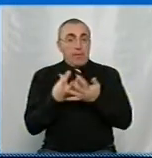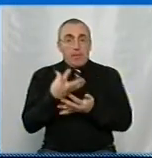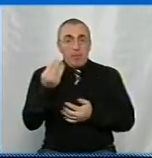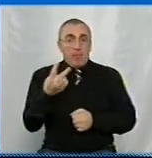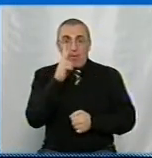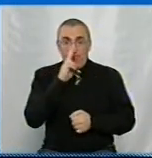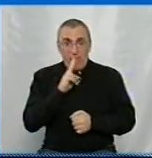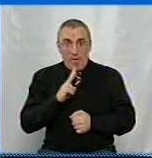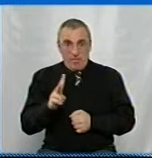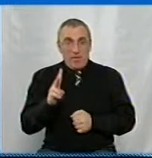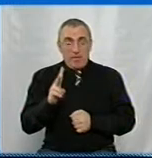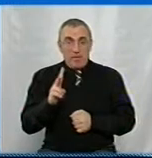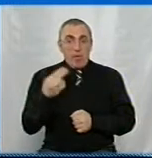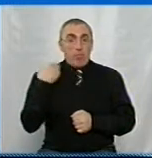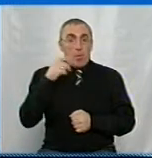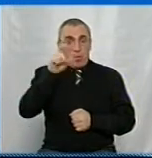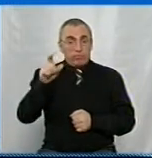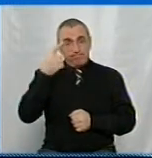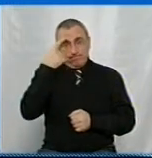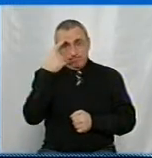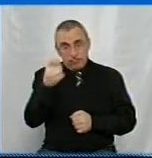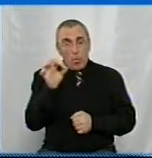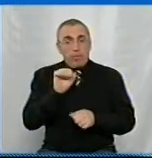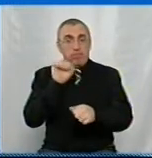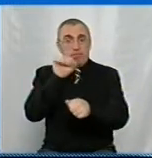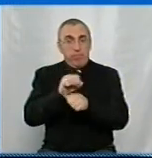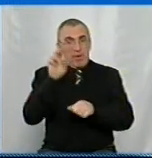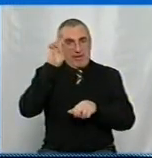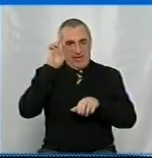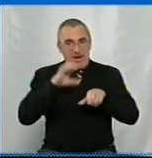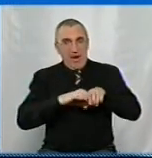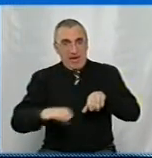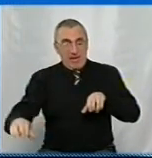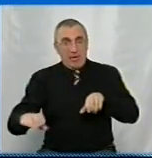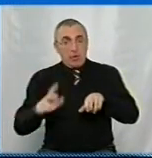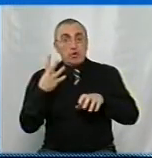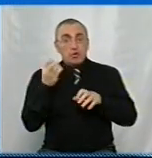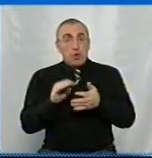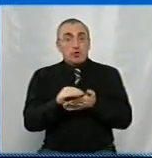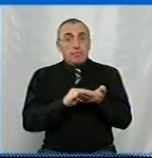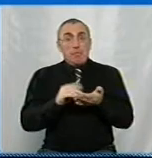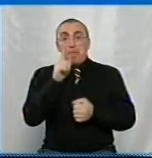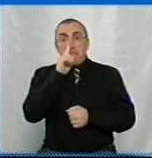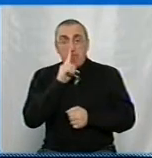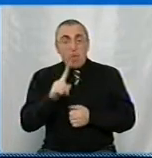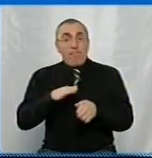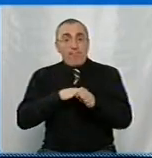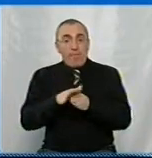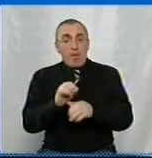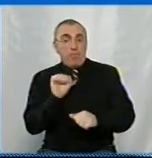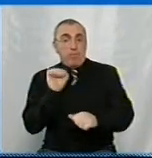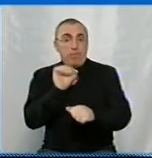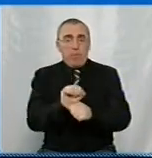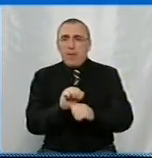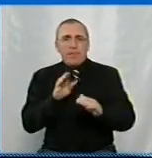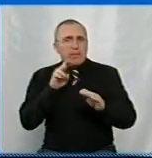більше двох місяців, боржникам надсилають попередження про перекриття каналізації, ну а після цього ще через місяць виконують блокування, не